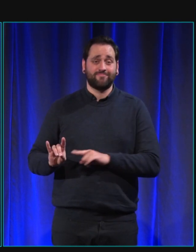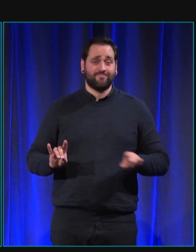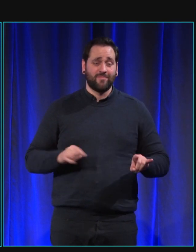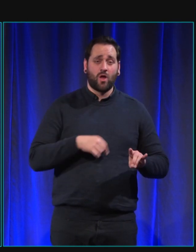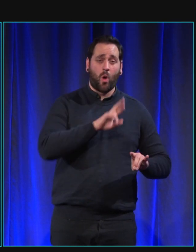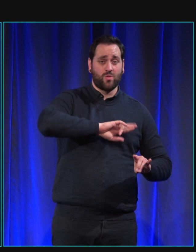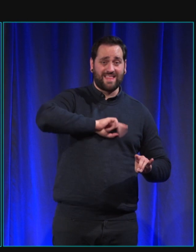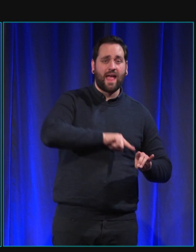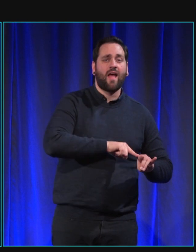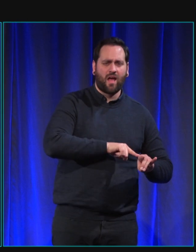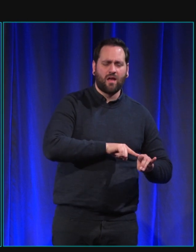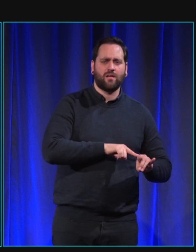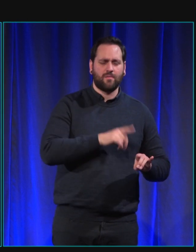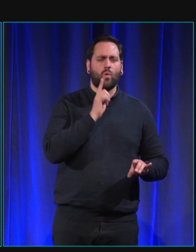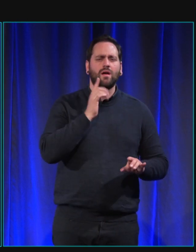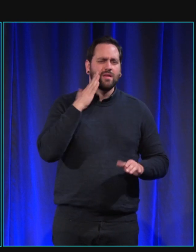10 ans